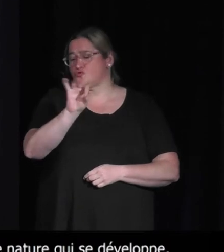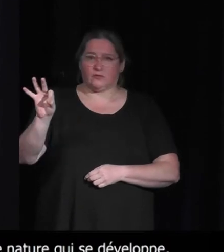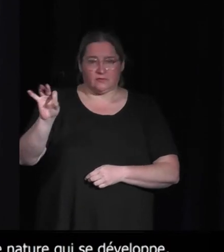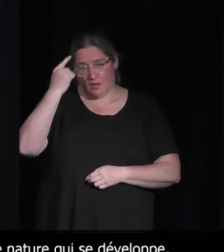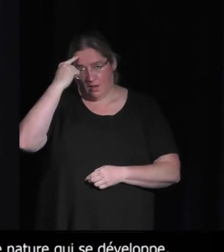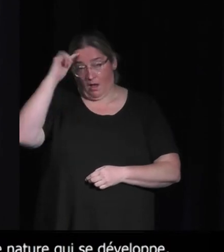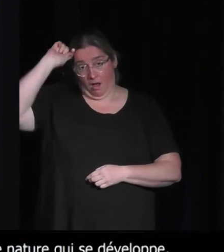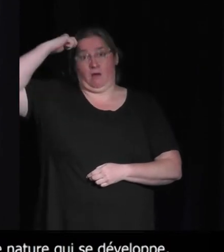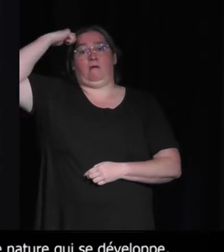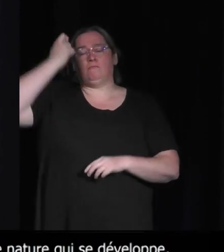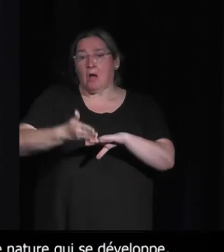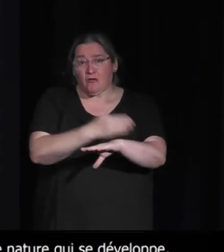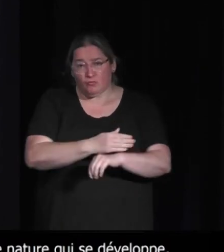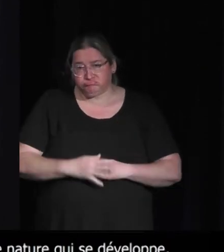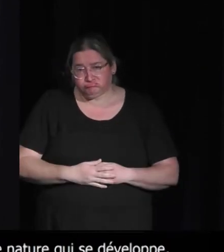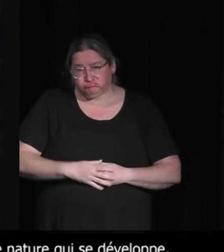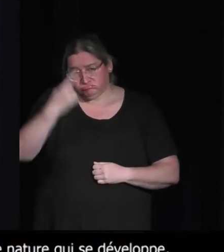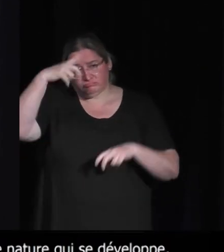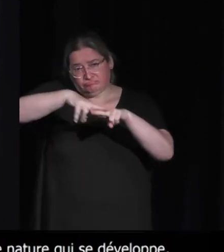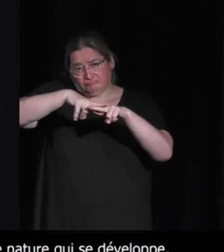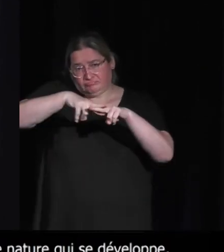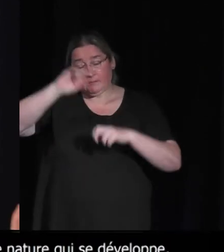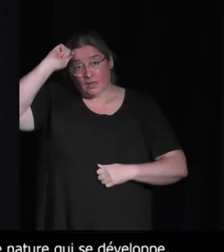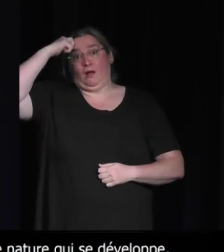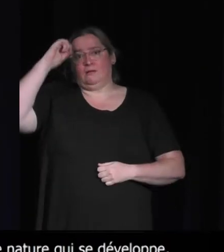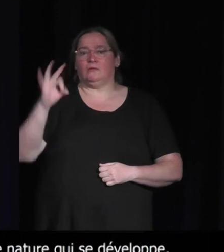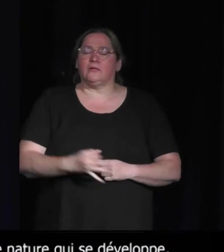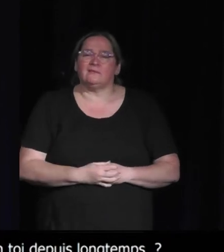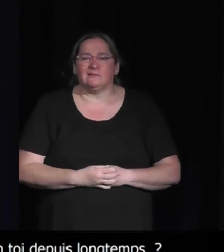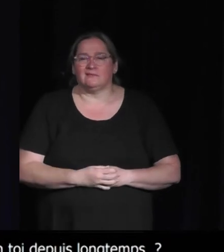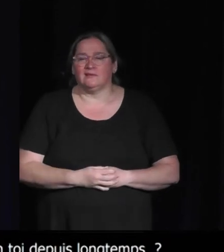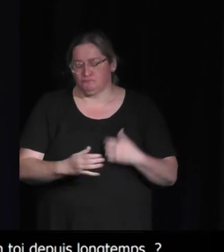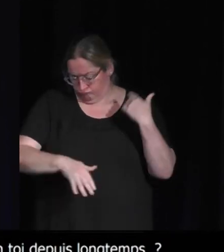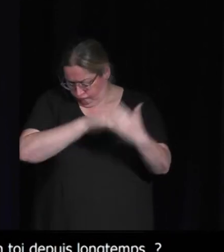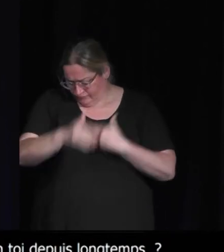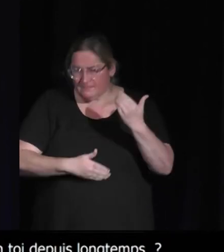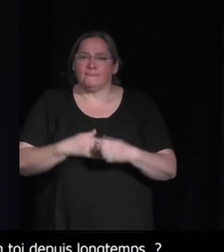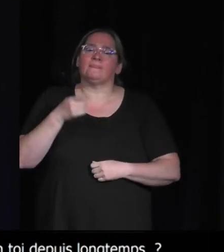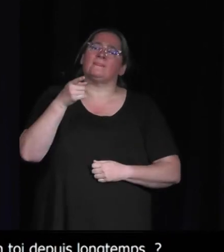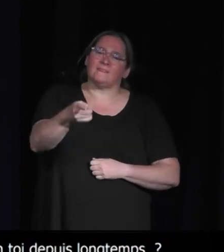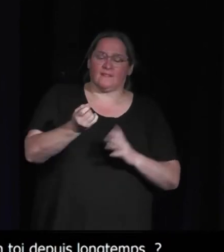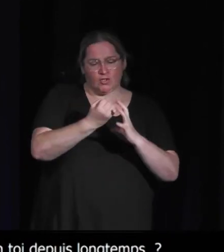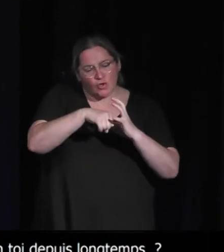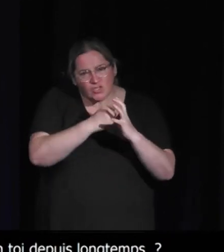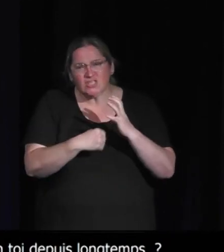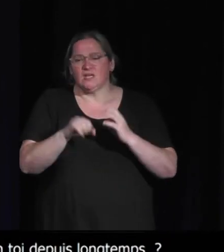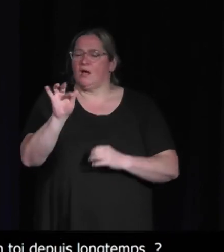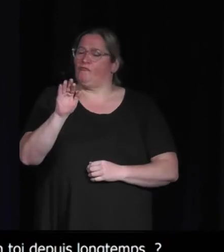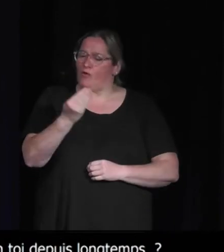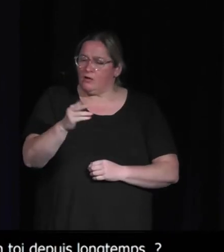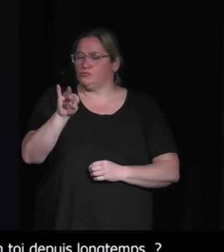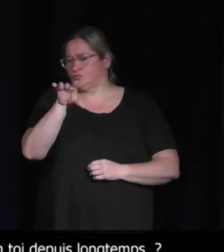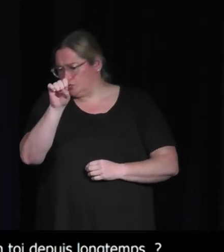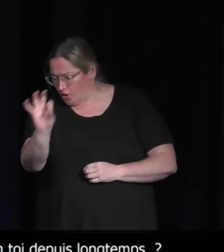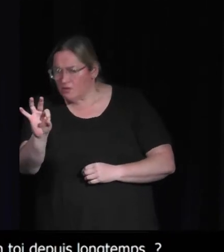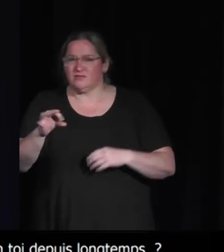Avant, non, pas spécialement. Et est-ce que tu l'as encore après ? Parce que tu as fait la géologie, FromDust, la